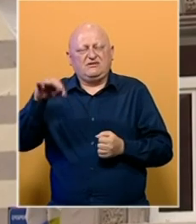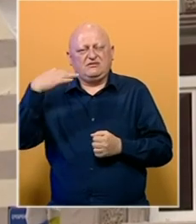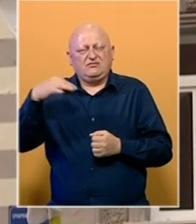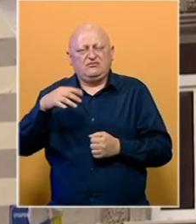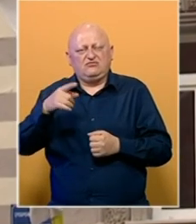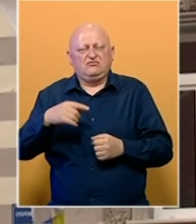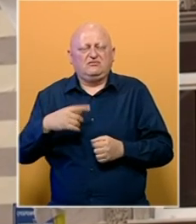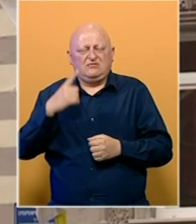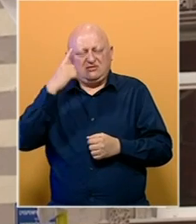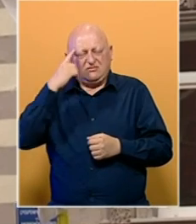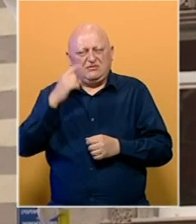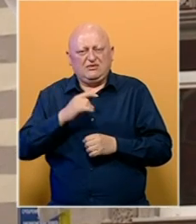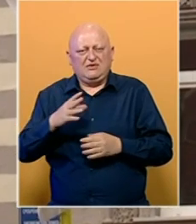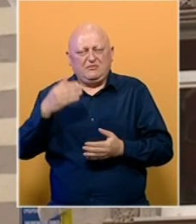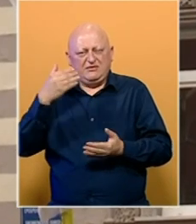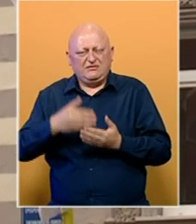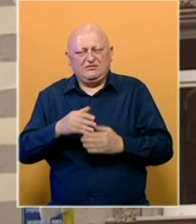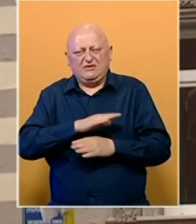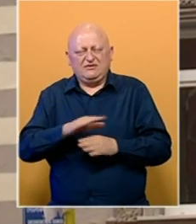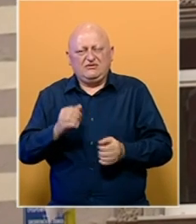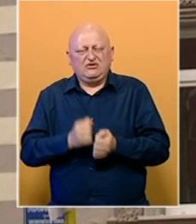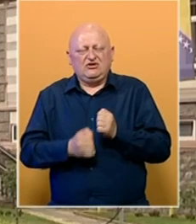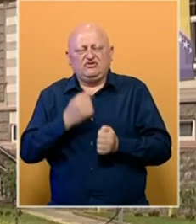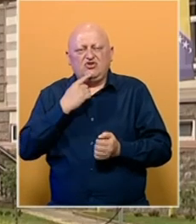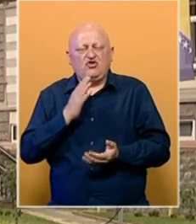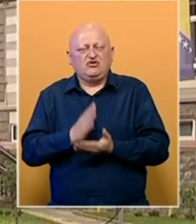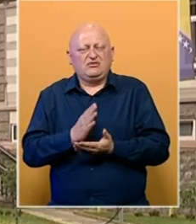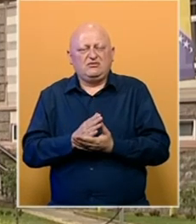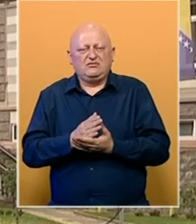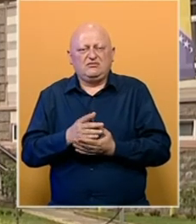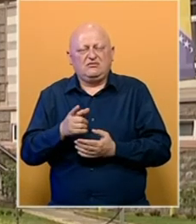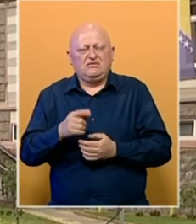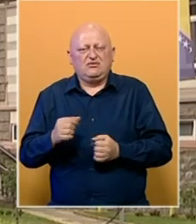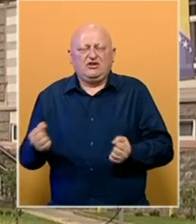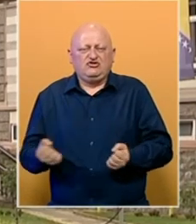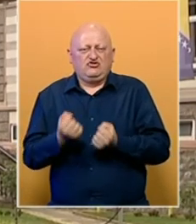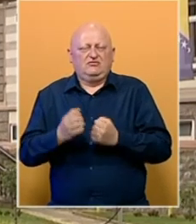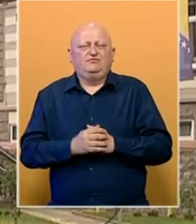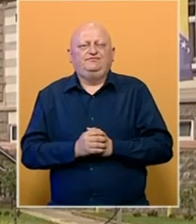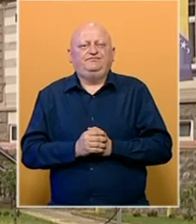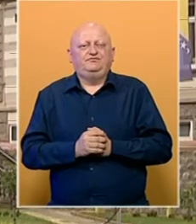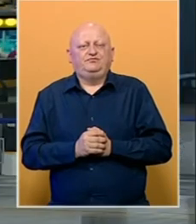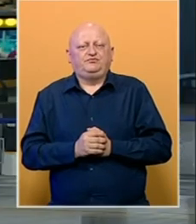iako smatraju da će to bez priznavanja svih zločina koji su se desili biti izuzetno teško.